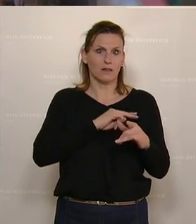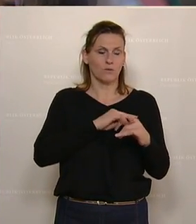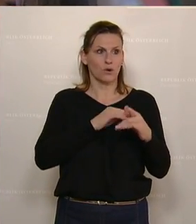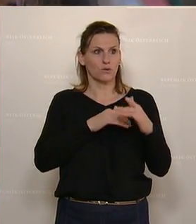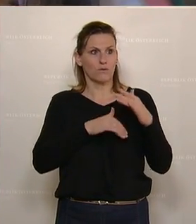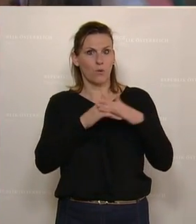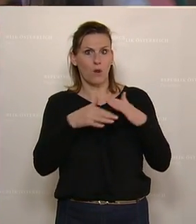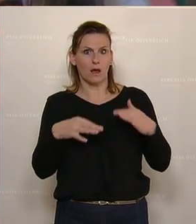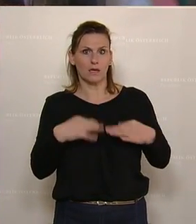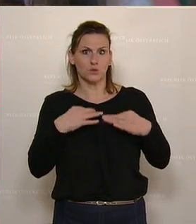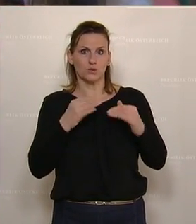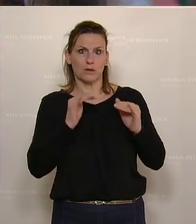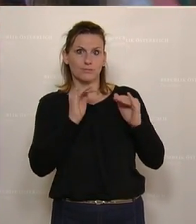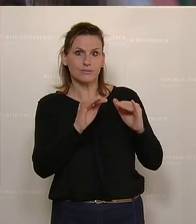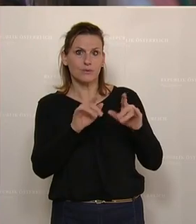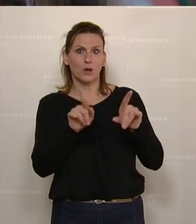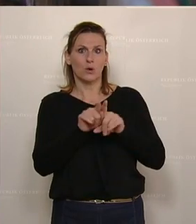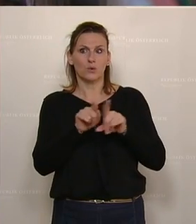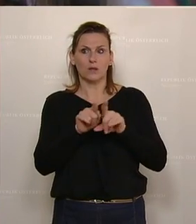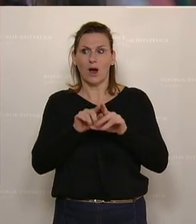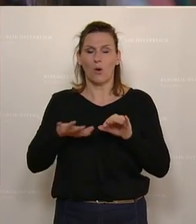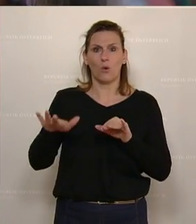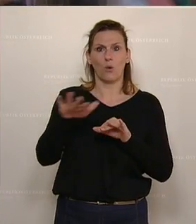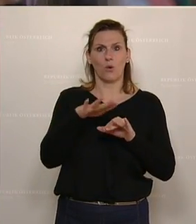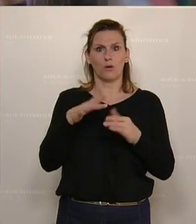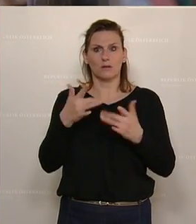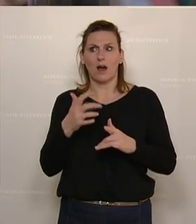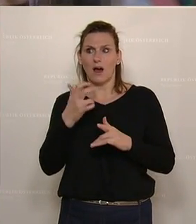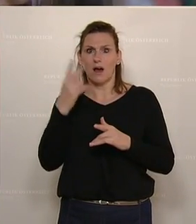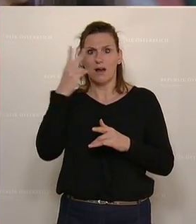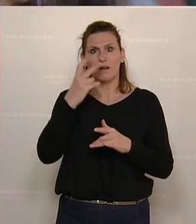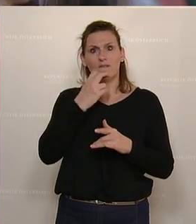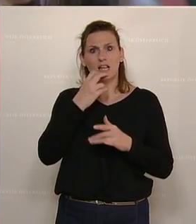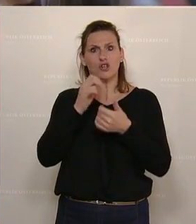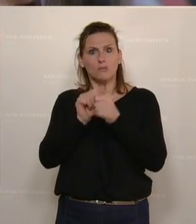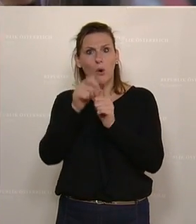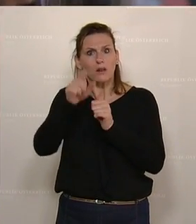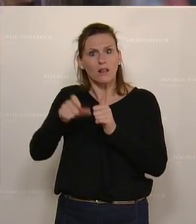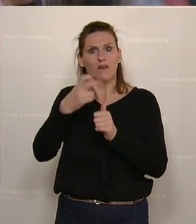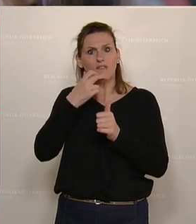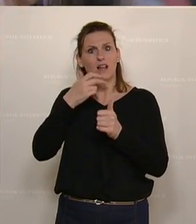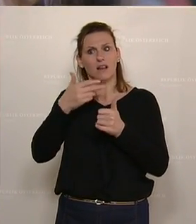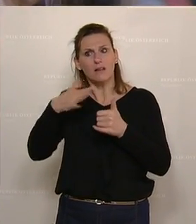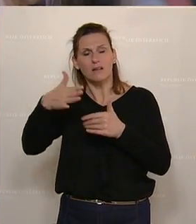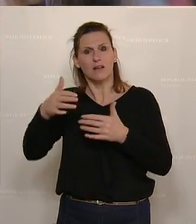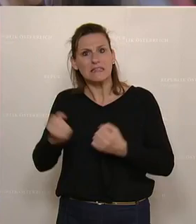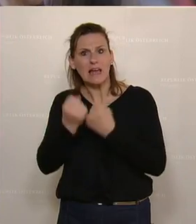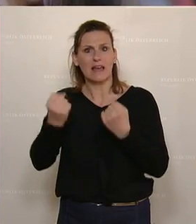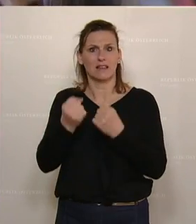Gesundheitsprävention und natürlich auf der anderen Seite dem verständlichen Wunsch der Sportlerinnen und Sportler nach